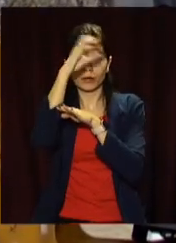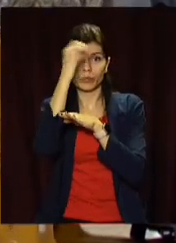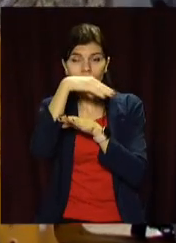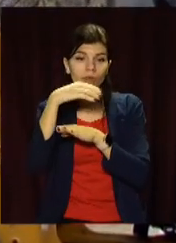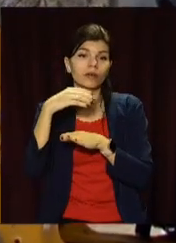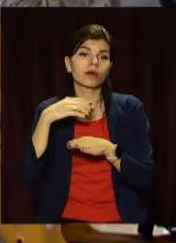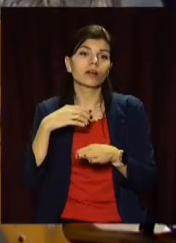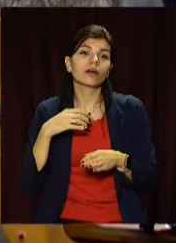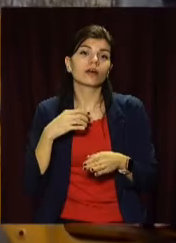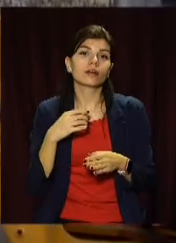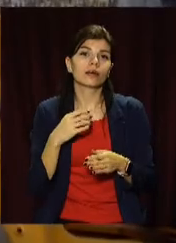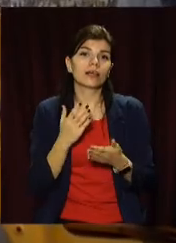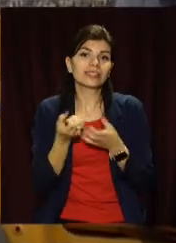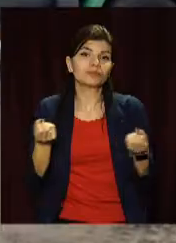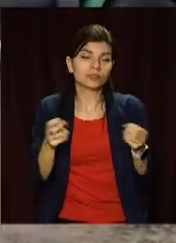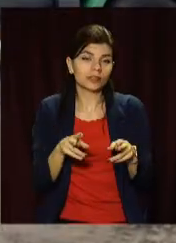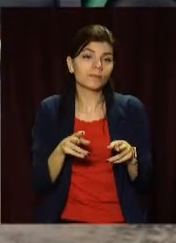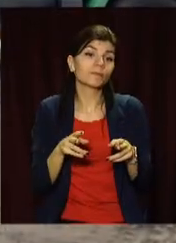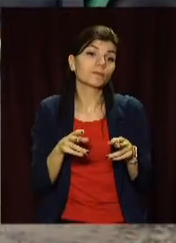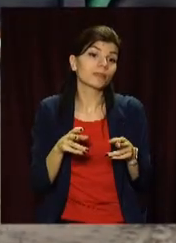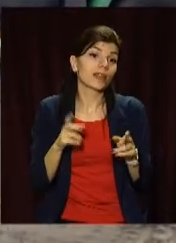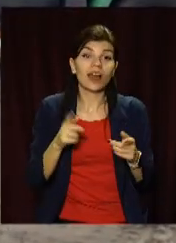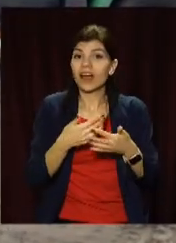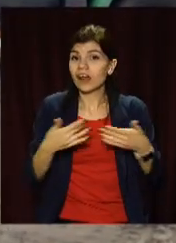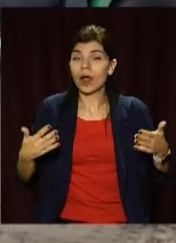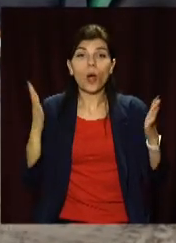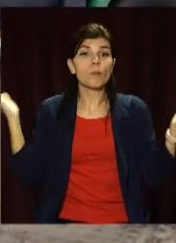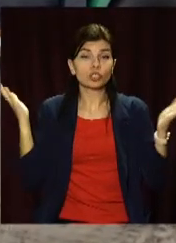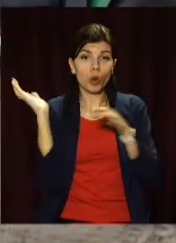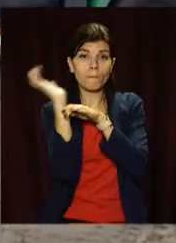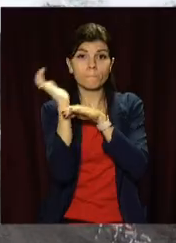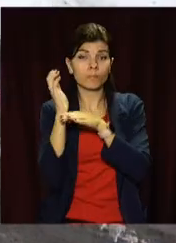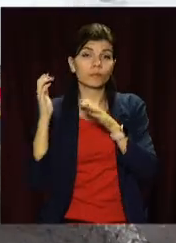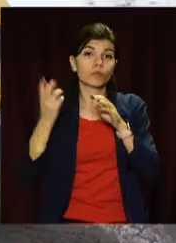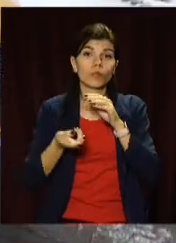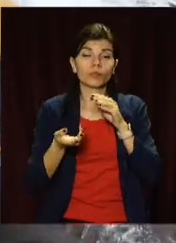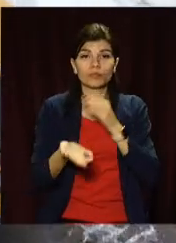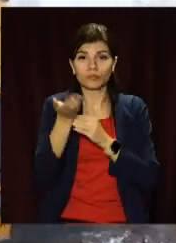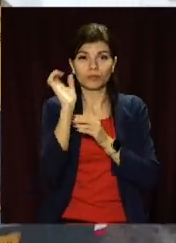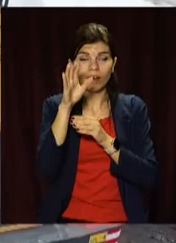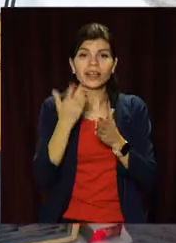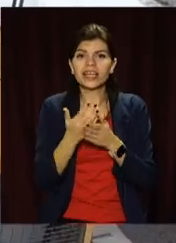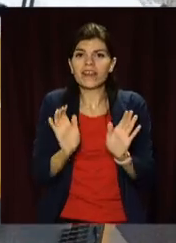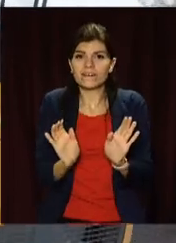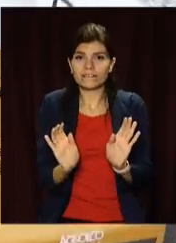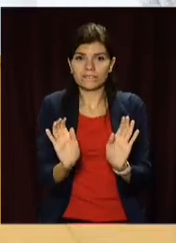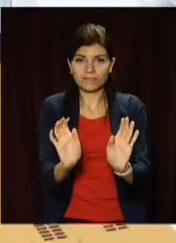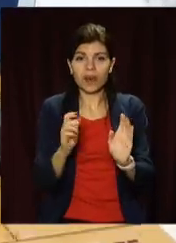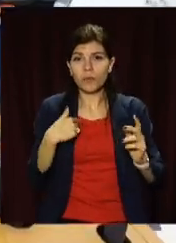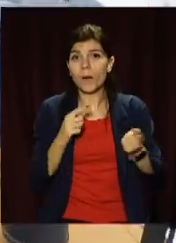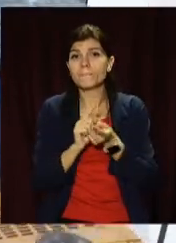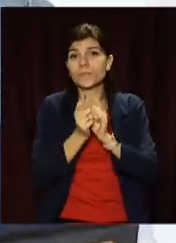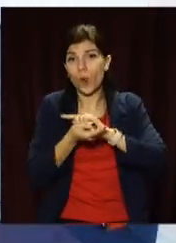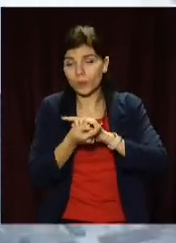іншими погрузниками. Також на великі погрузники у нас є відвали, які ми поміняємо.